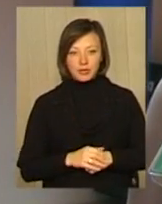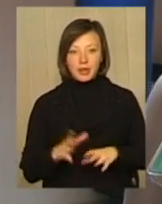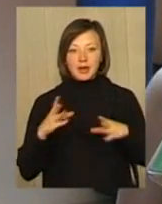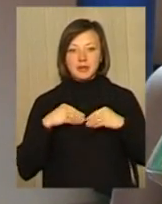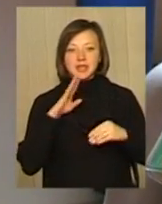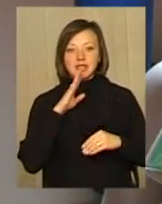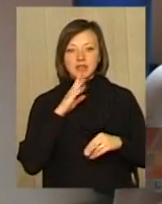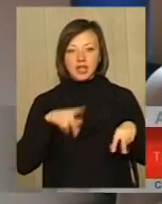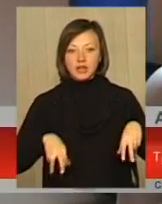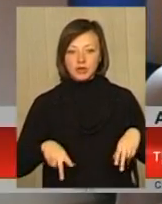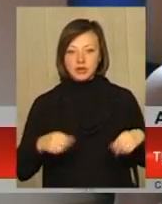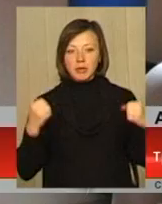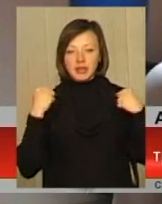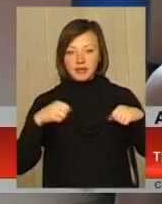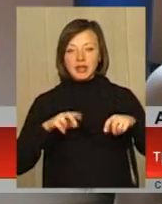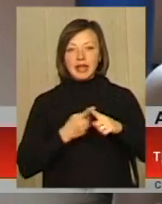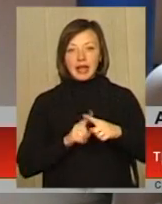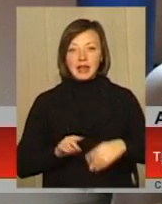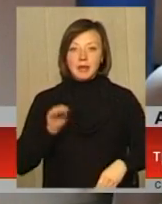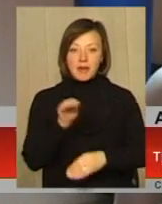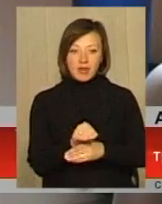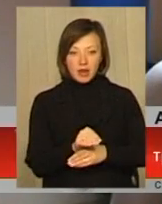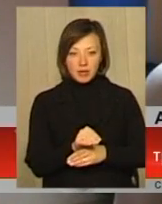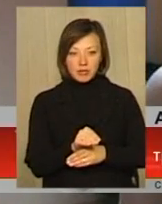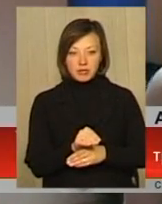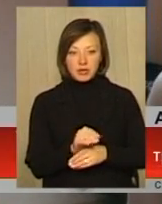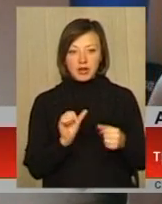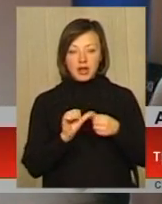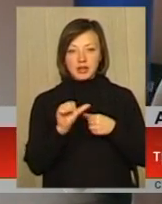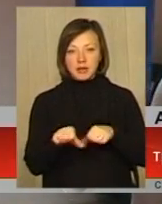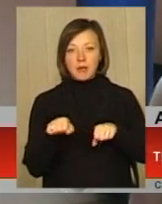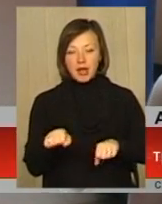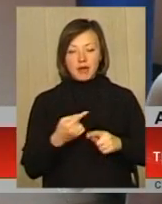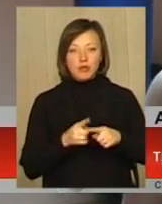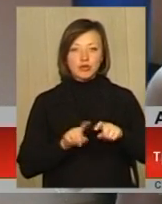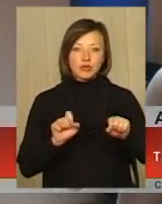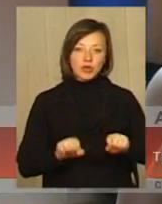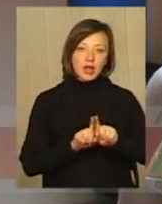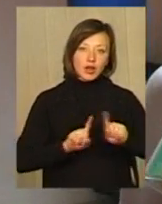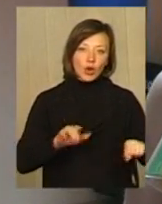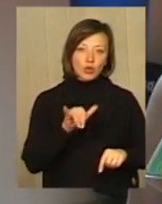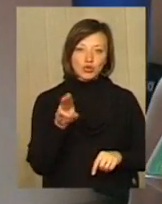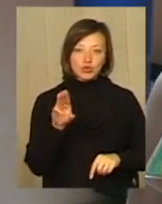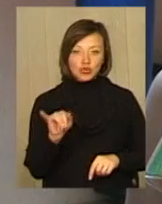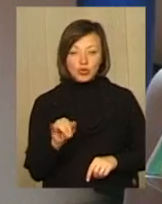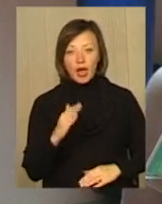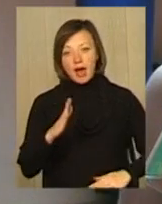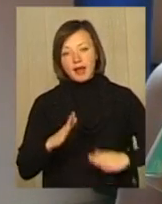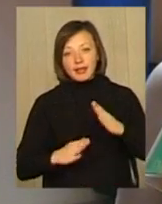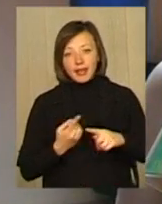танцюємо, спортивні танці, і до цього ми додаємо віддільні бої. Це можуть бути елементи з ушу, з карате,